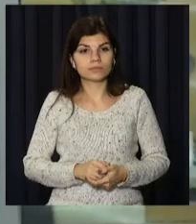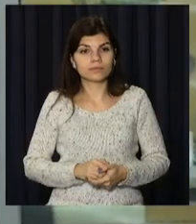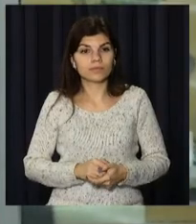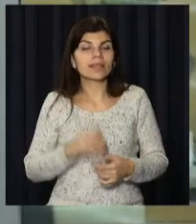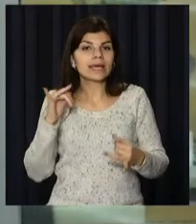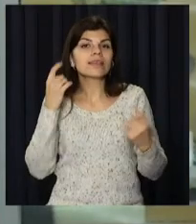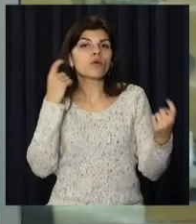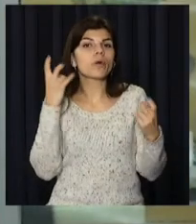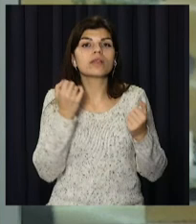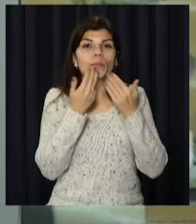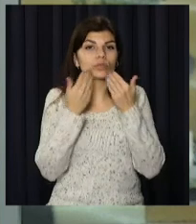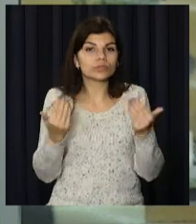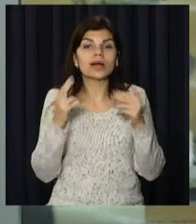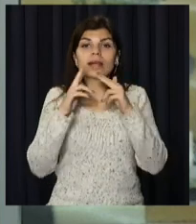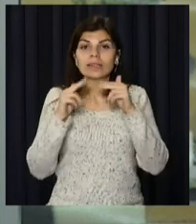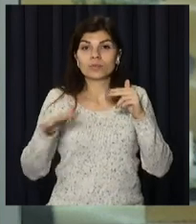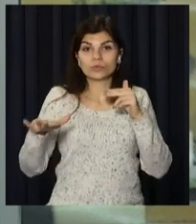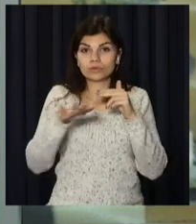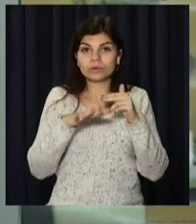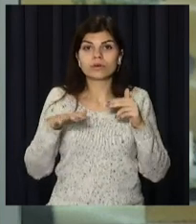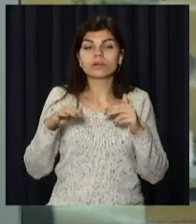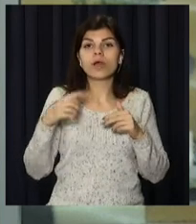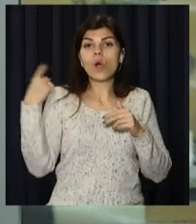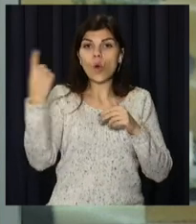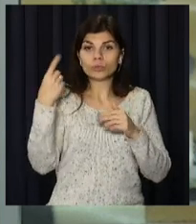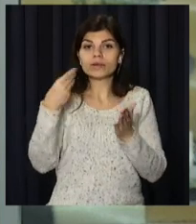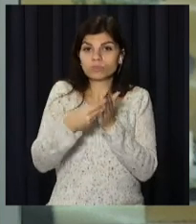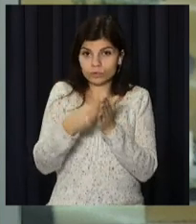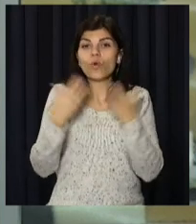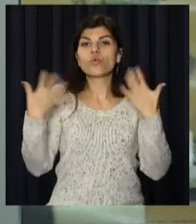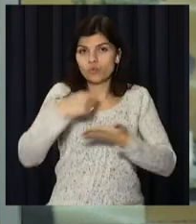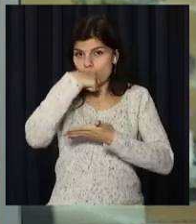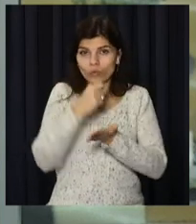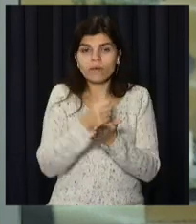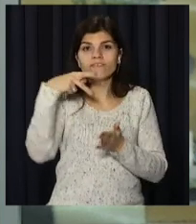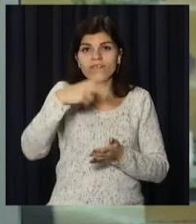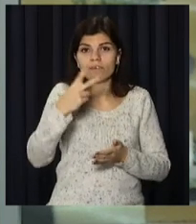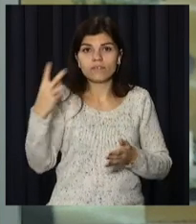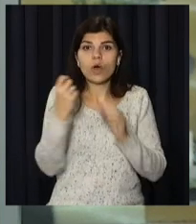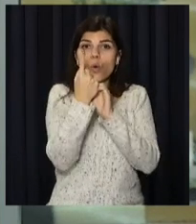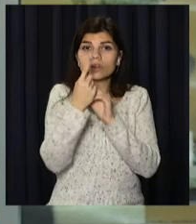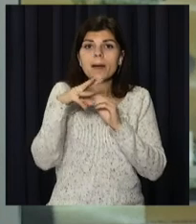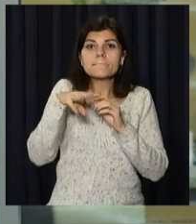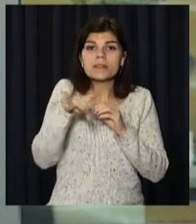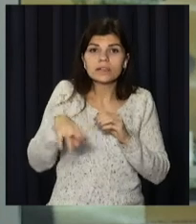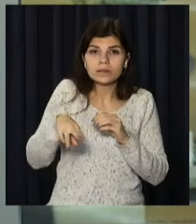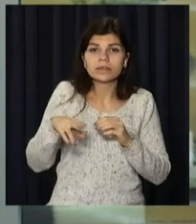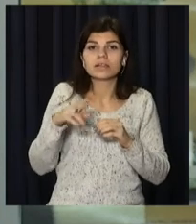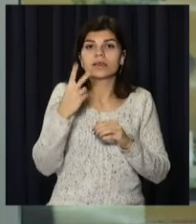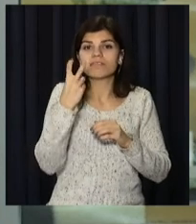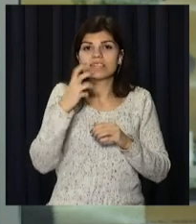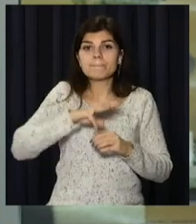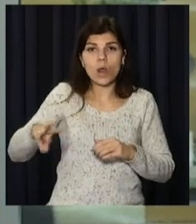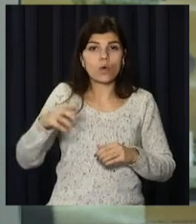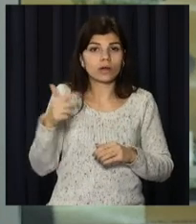Інформація наостанок. Дніпропетровщина ухвалила обласний бюджет 2022 у розмірі 11 мільярдів 200 мільйонів